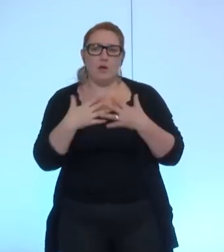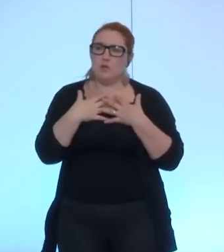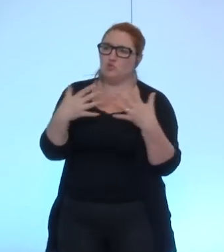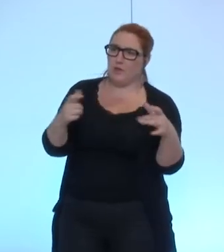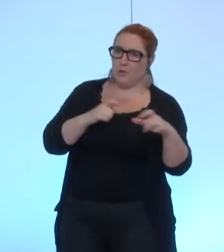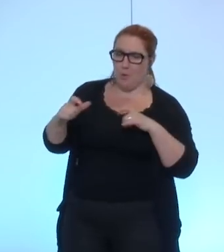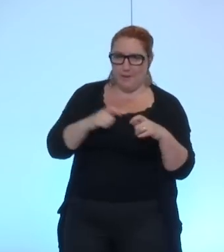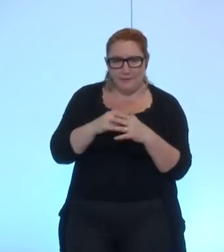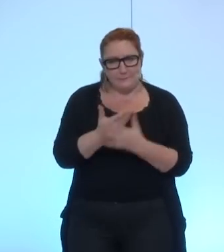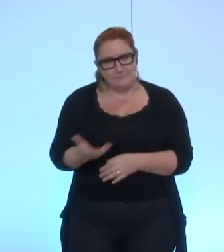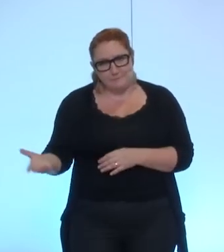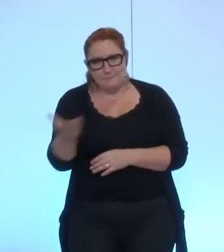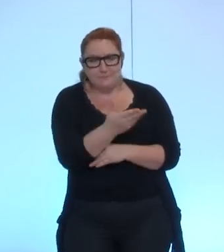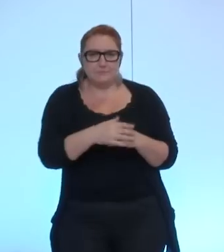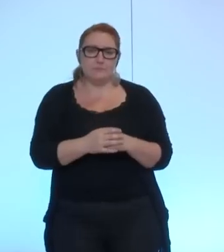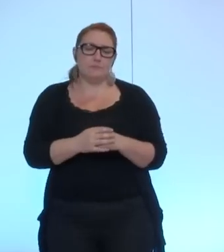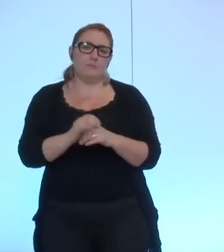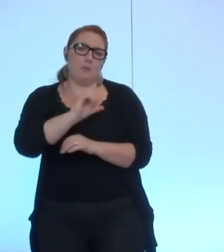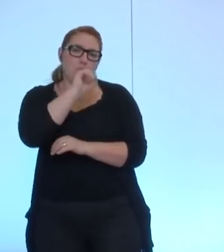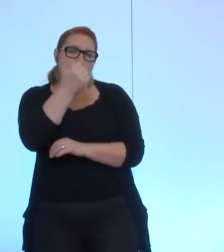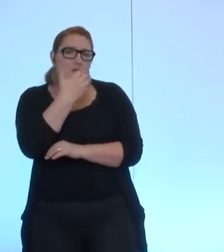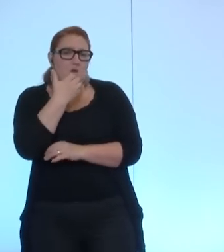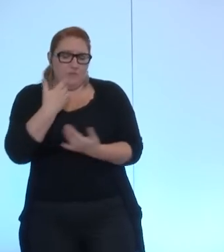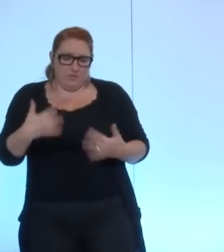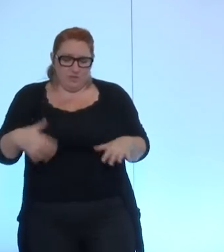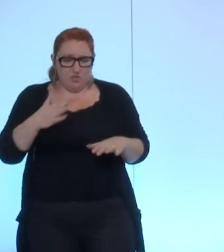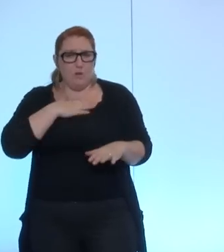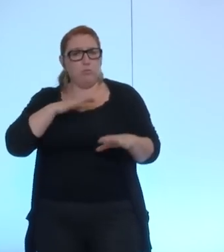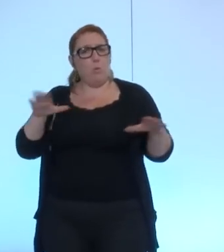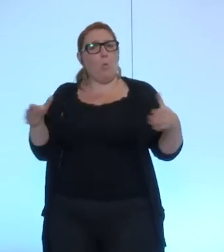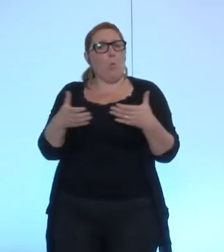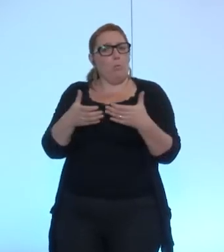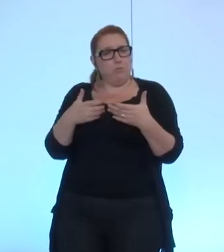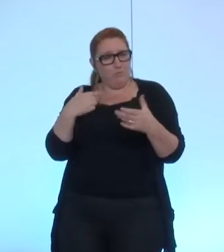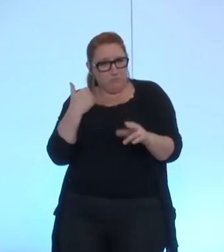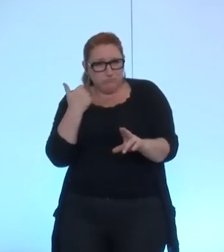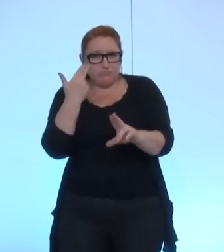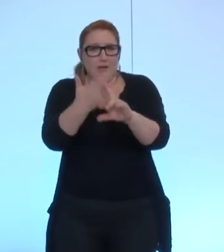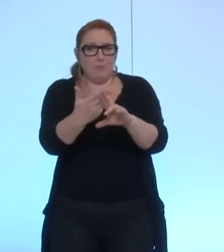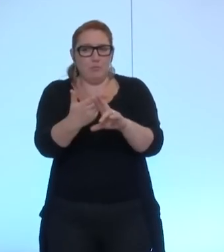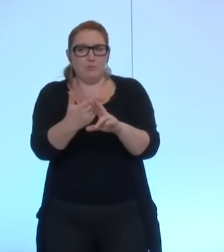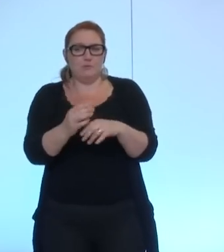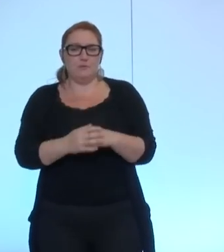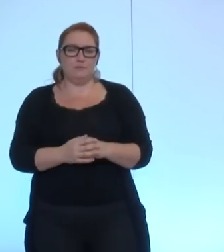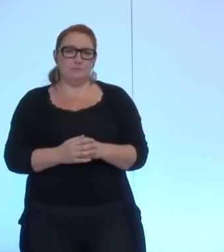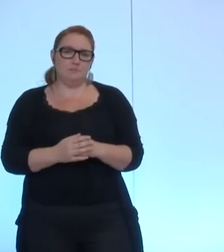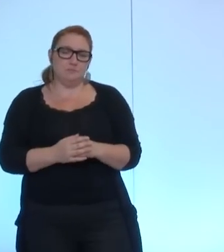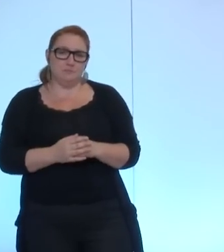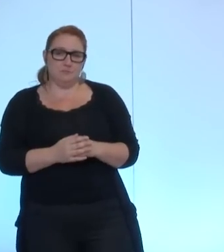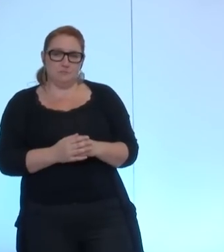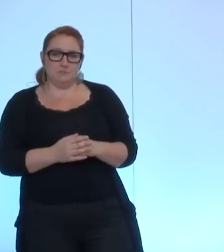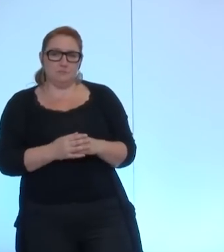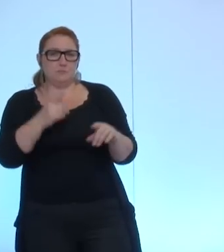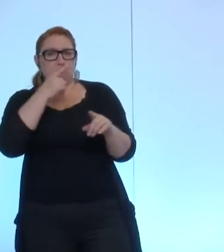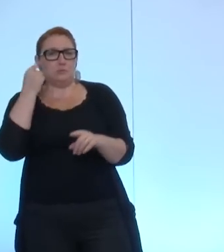je souhaiterais d'un côté répondre déjà au nom du groupe à quelques-unes des questions qui ont été posées